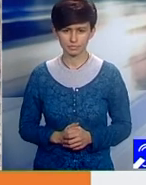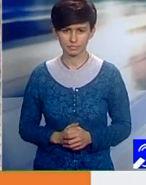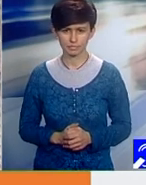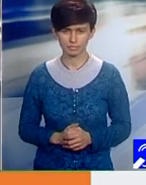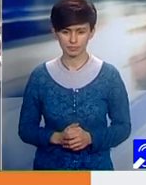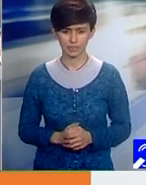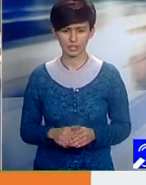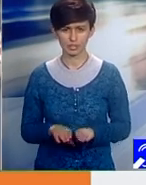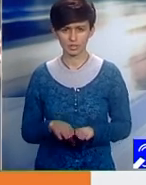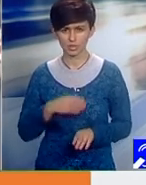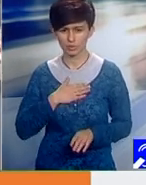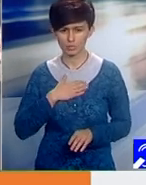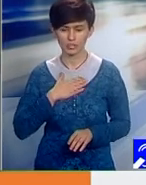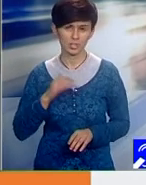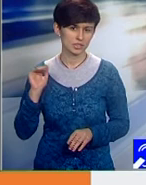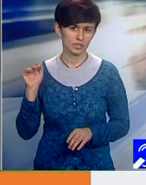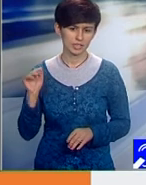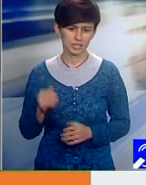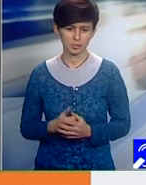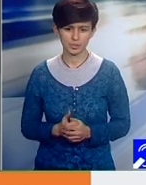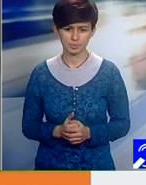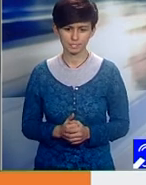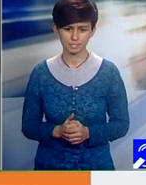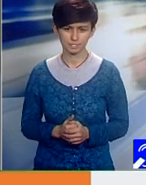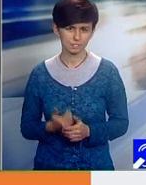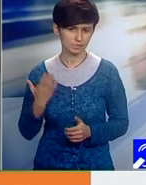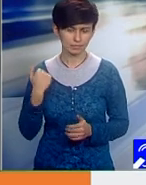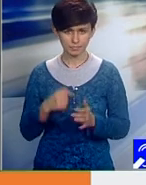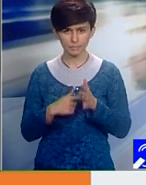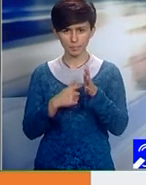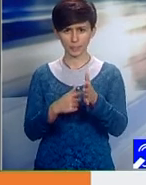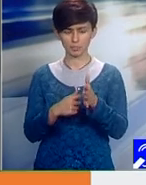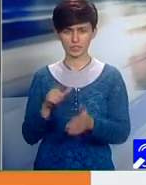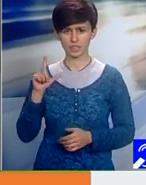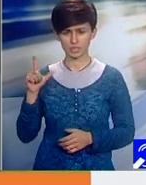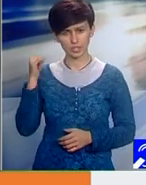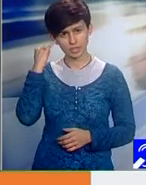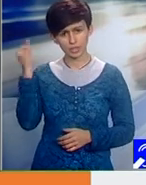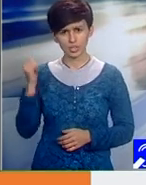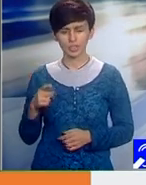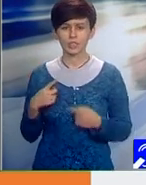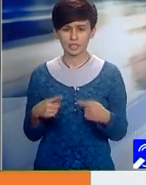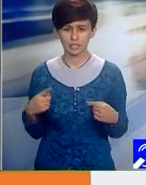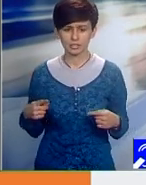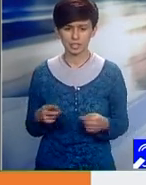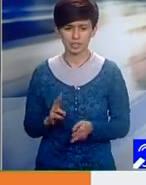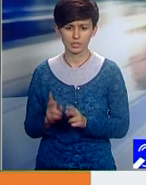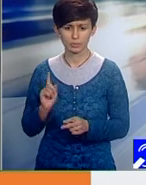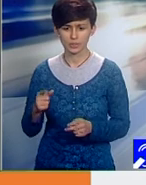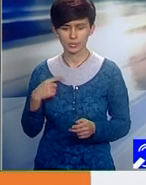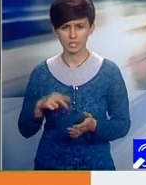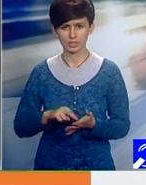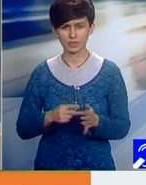Ionel Istor. S-au exprimat aici cam două puncte de vedere diferite. Cum trebuie să fie managerul din